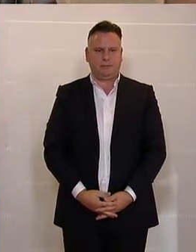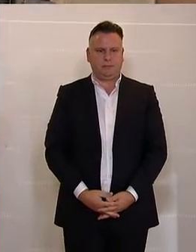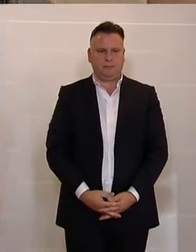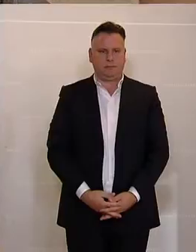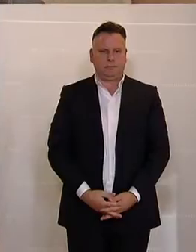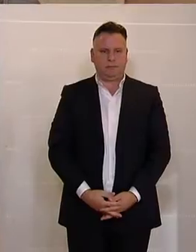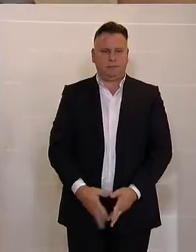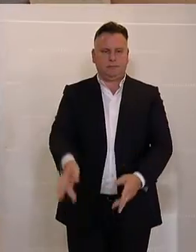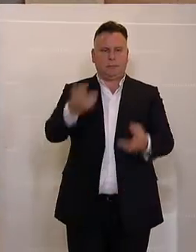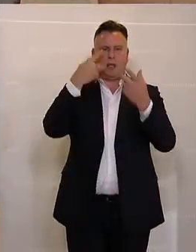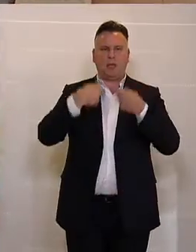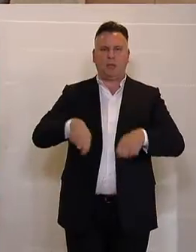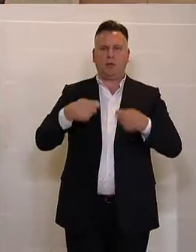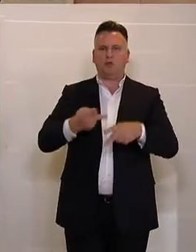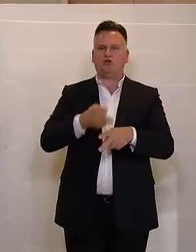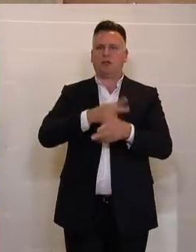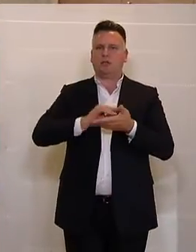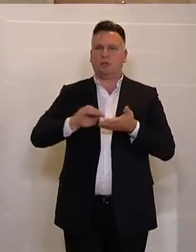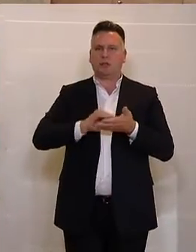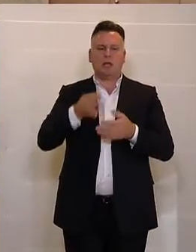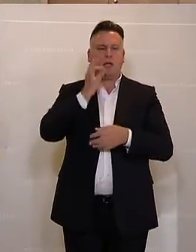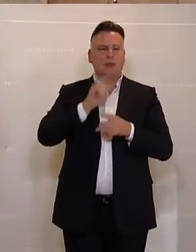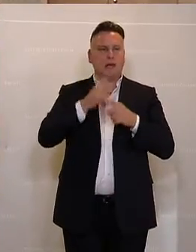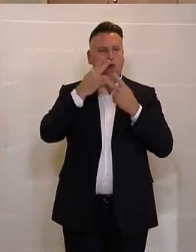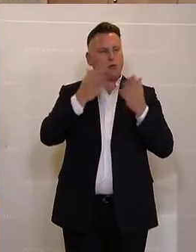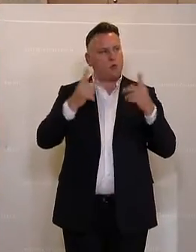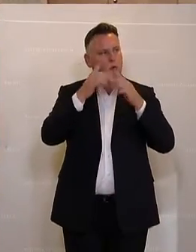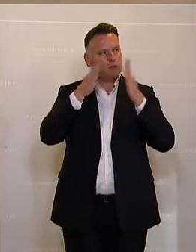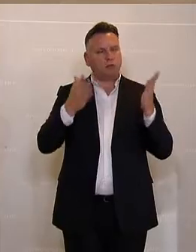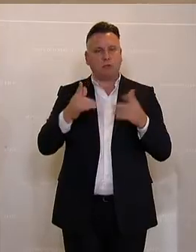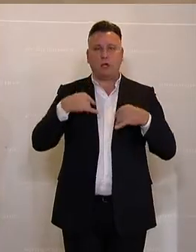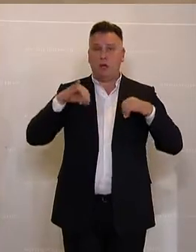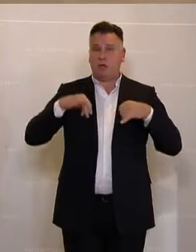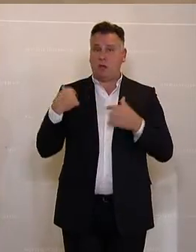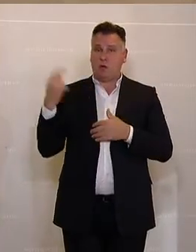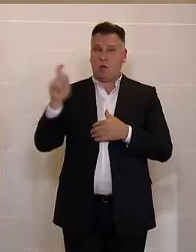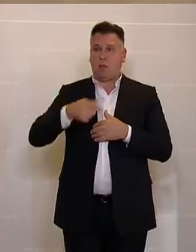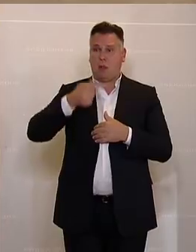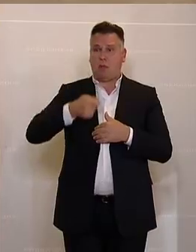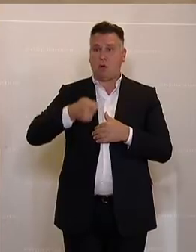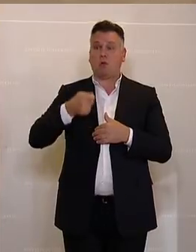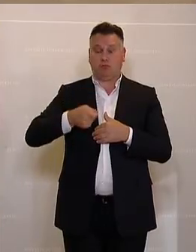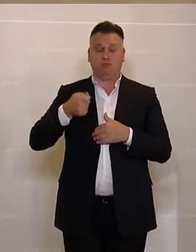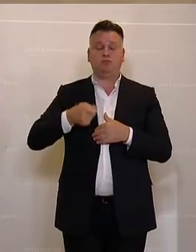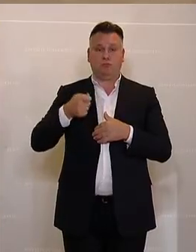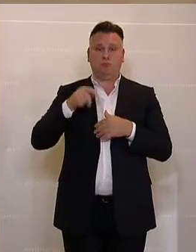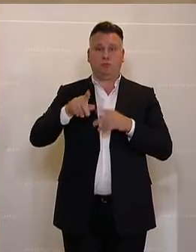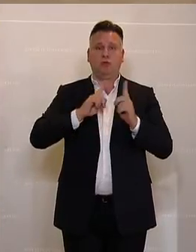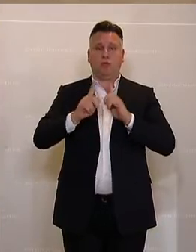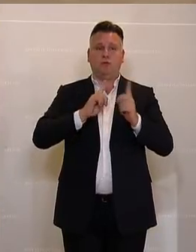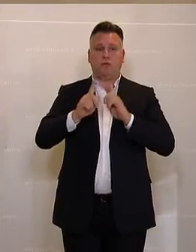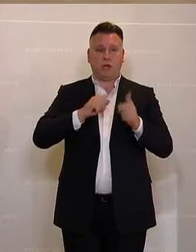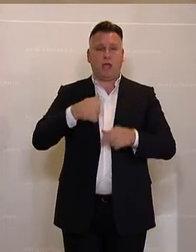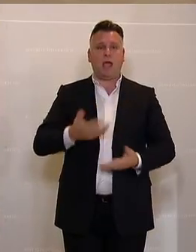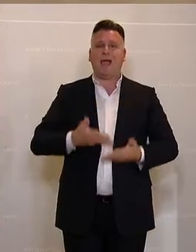Herr Präsident, Herr Staatssekretär, geschätzte Damen und Herren, Hohes Haus aus Tiroler Abgeordneter darf ich auf das Thema Verkehr in meinem